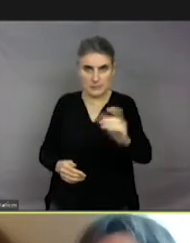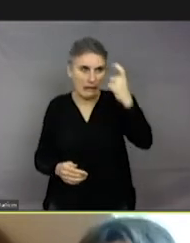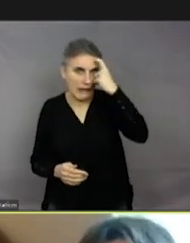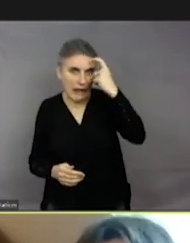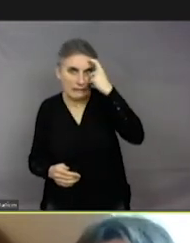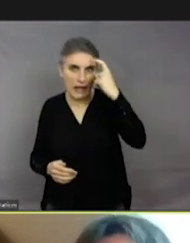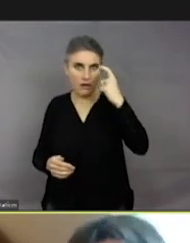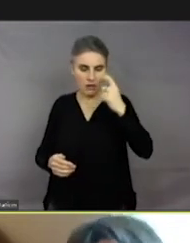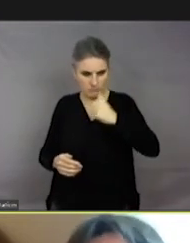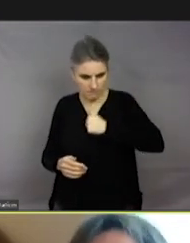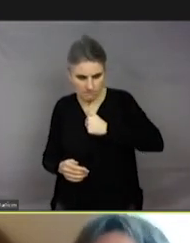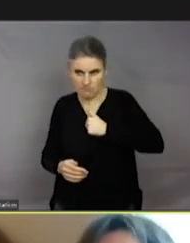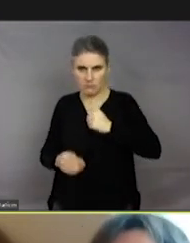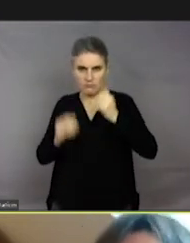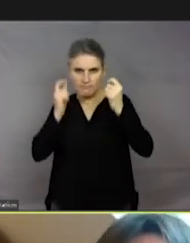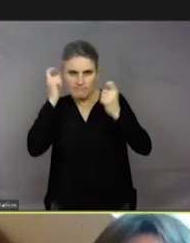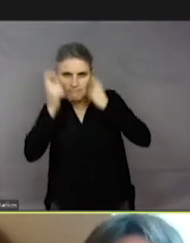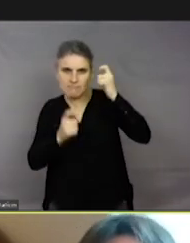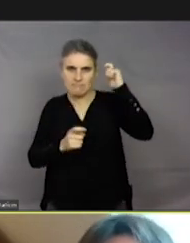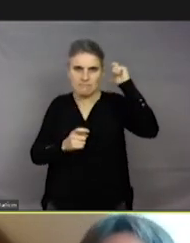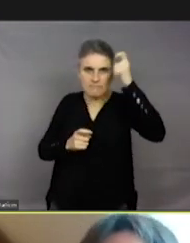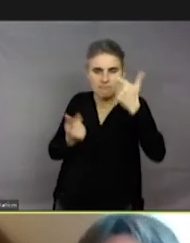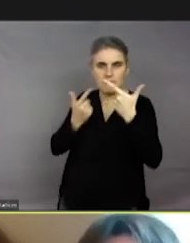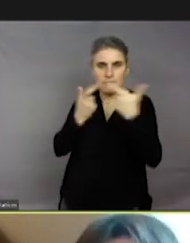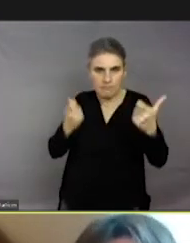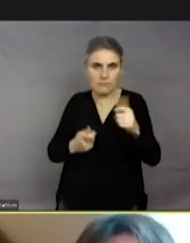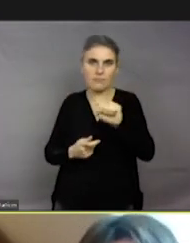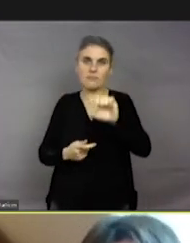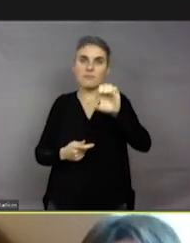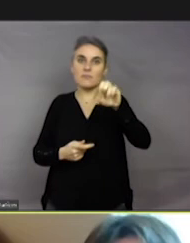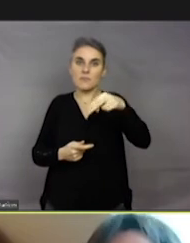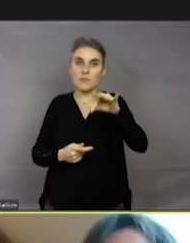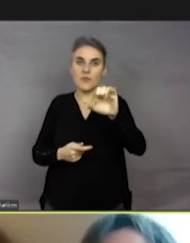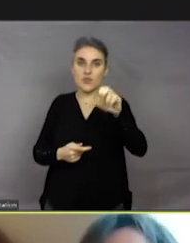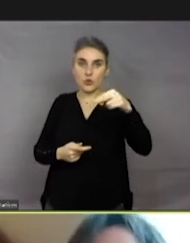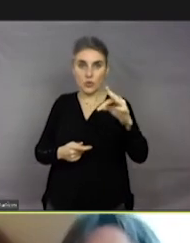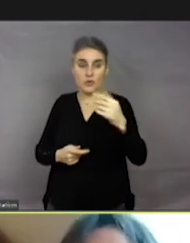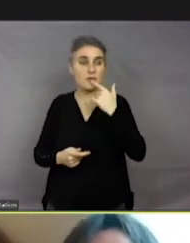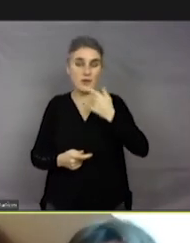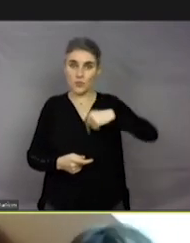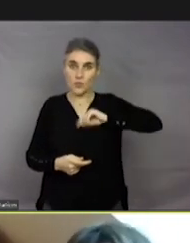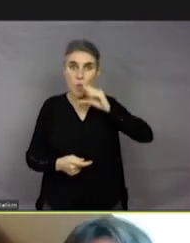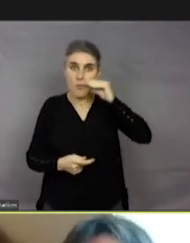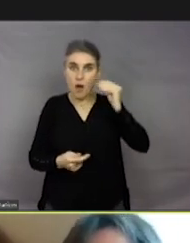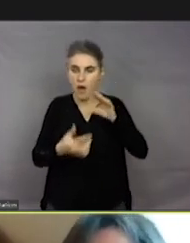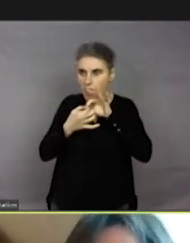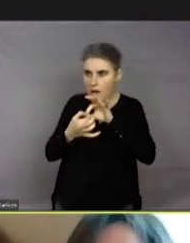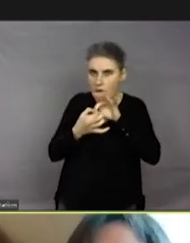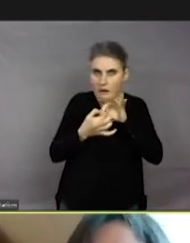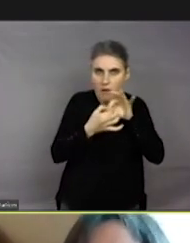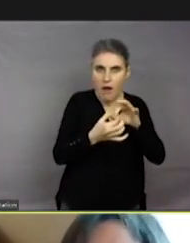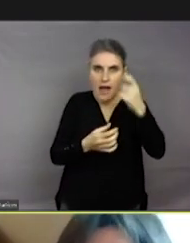sentientes. Alors, plus nous allons développer des relations harmonieuses avec eux, plus nous allons découvrir ces